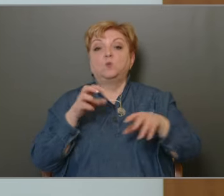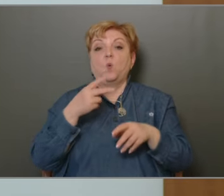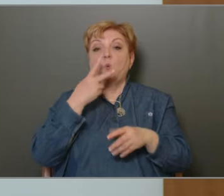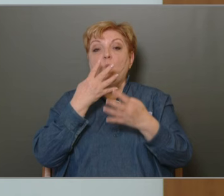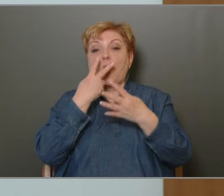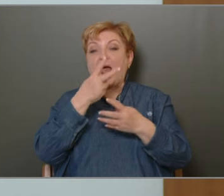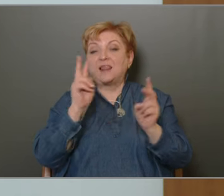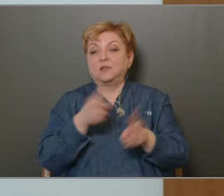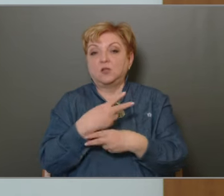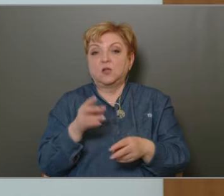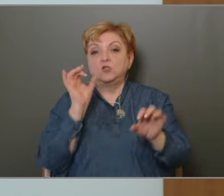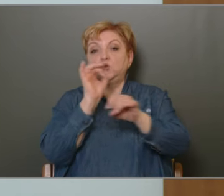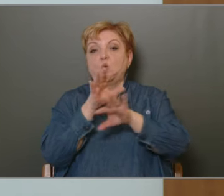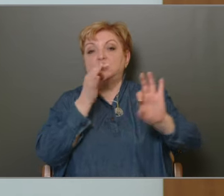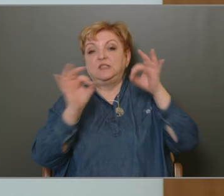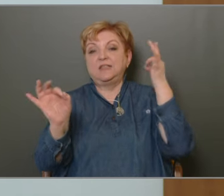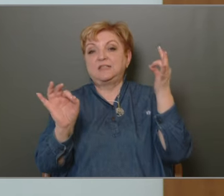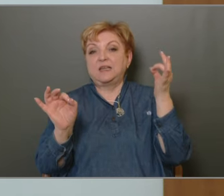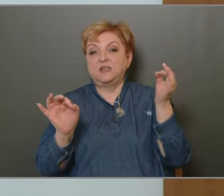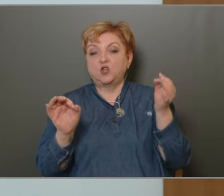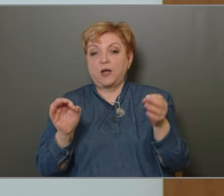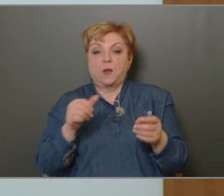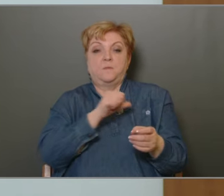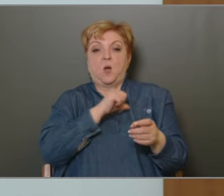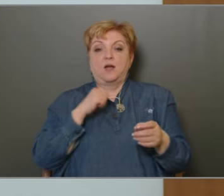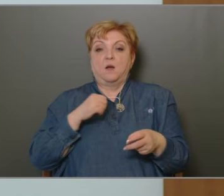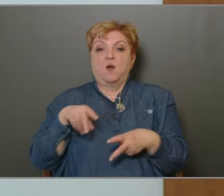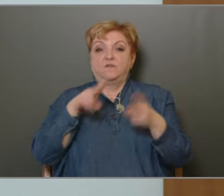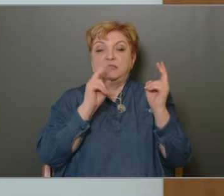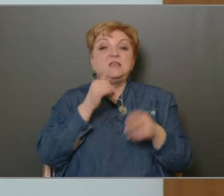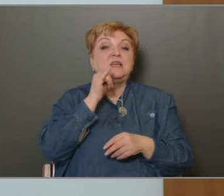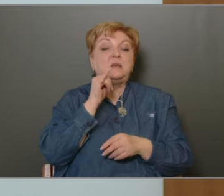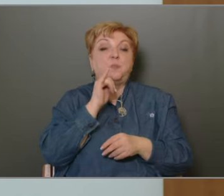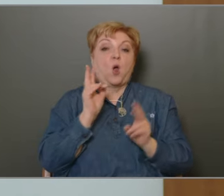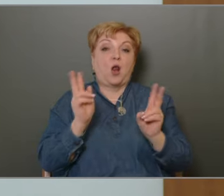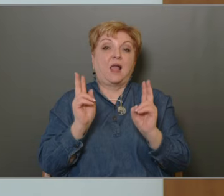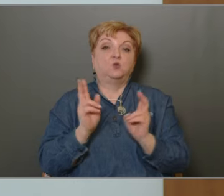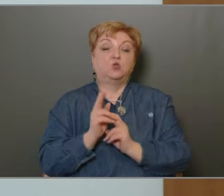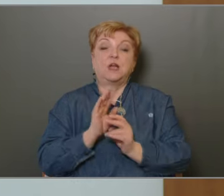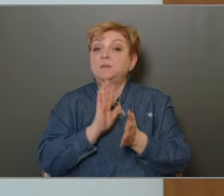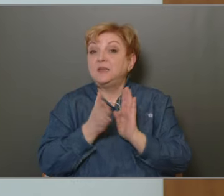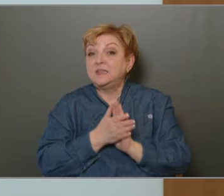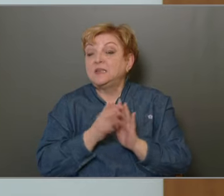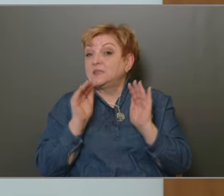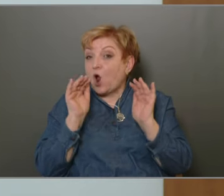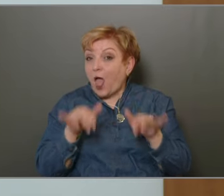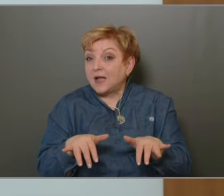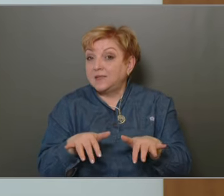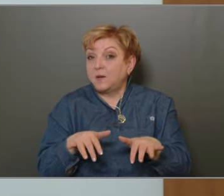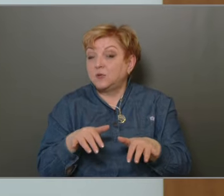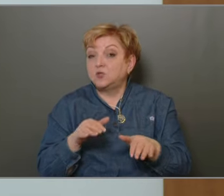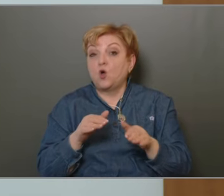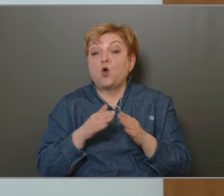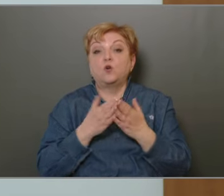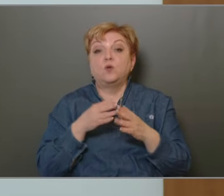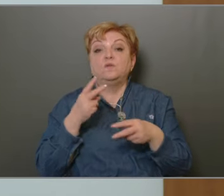átláthatatlan és gyors intézkedésekkel, amely magában hordozza a hibák lehetőségét. Mindezt alátámasztja a